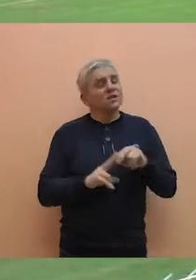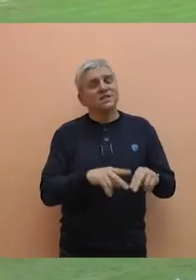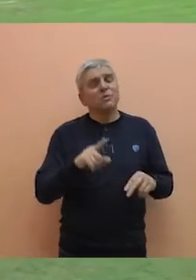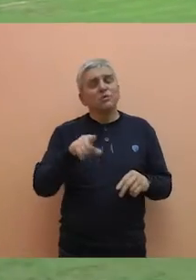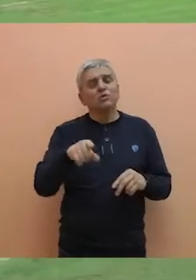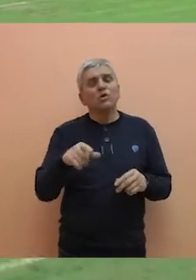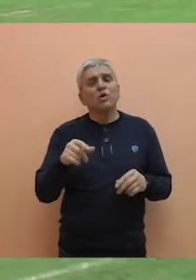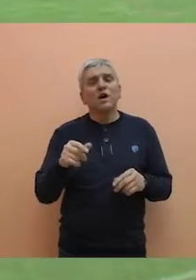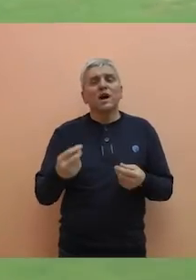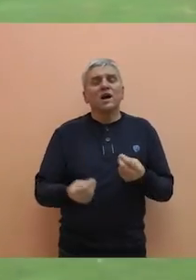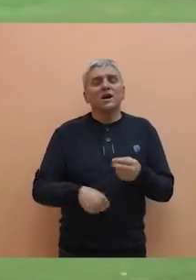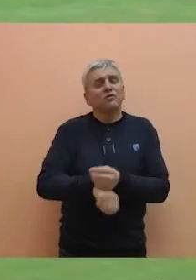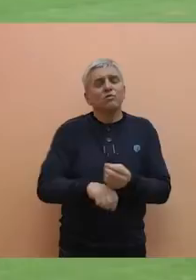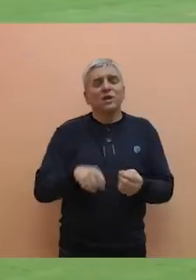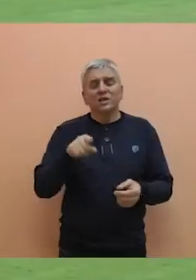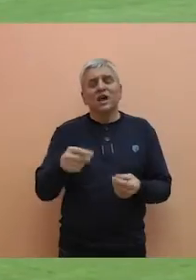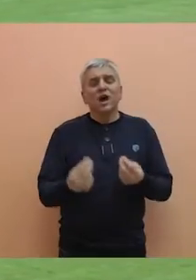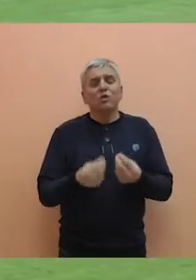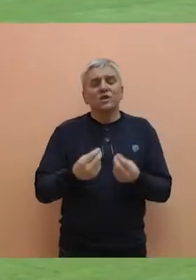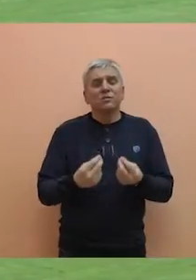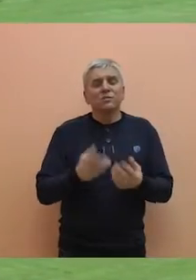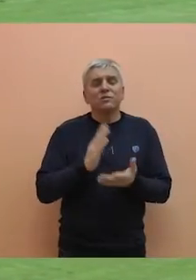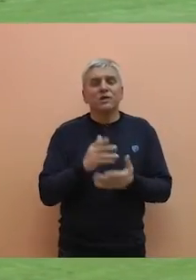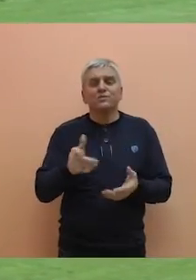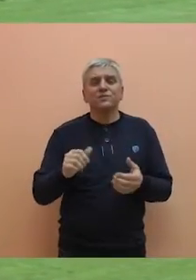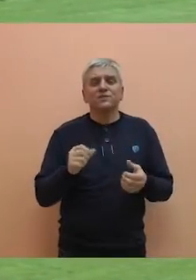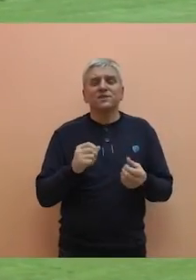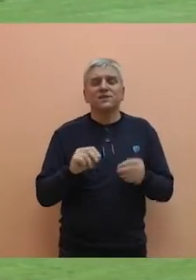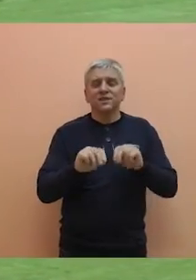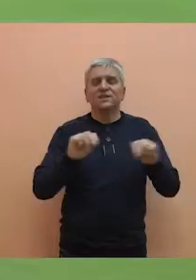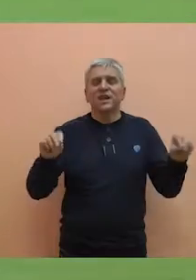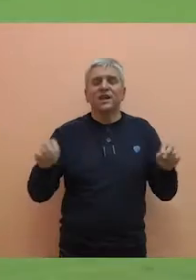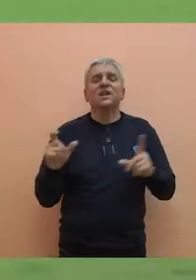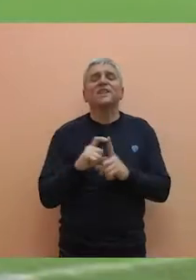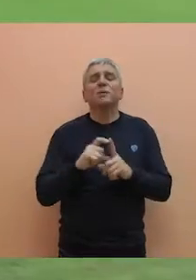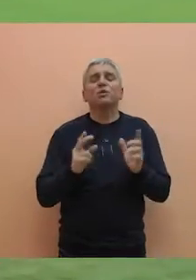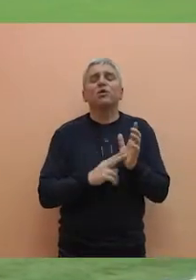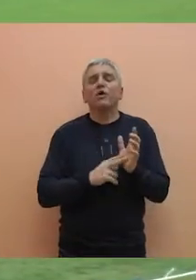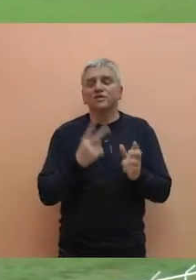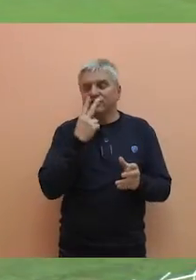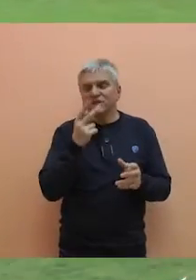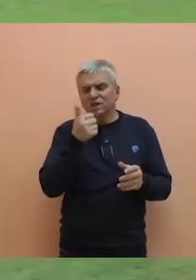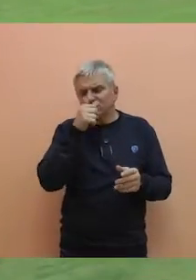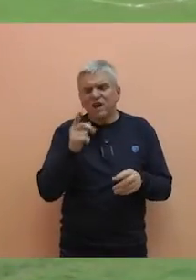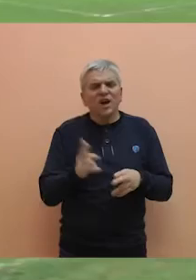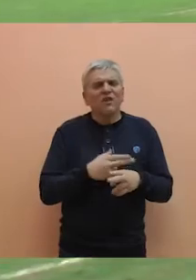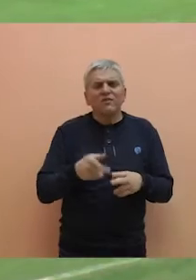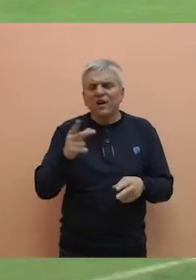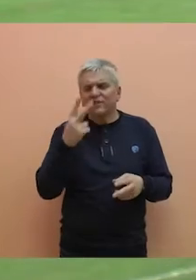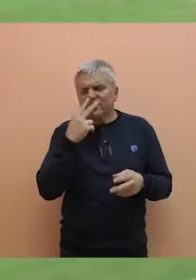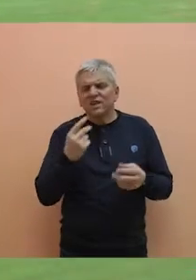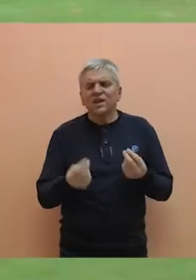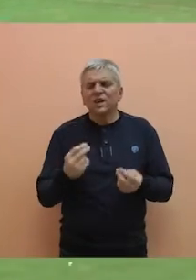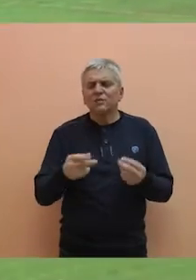Osim samog nastavka sezone, ova utakmica bila je odlična prilika da trener Bečejaca, Dalibor Novčić, vidi nedostatke u igri i